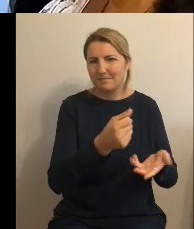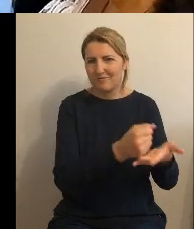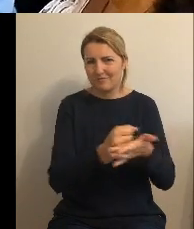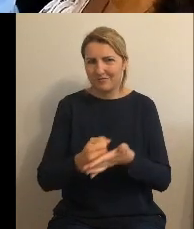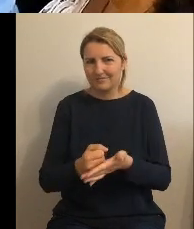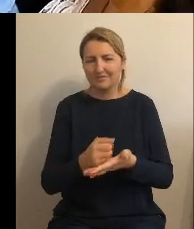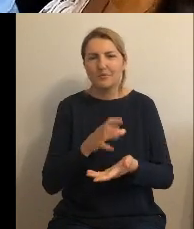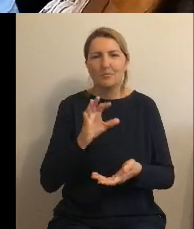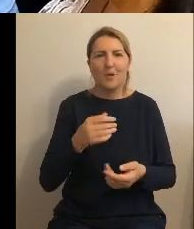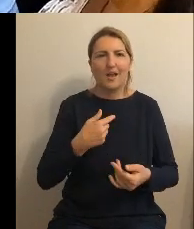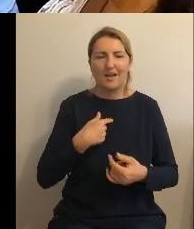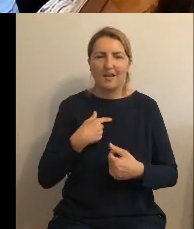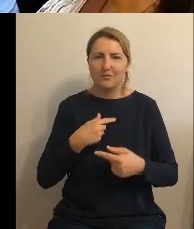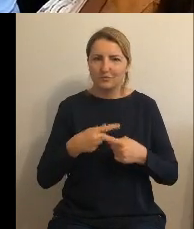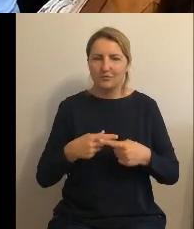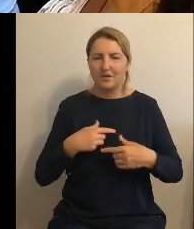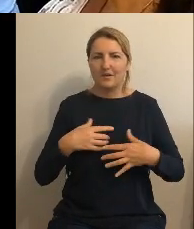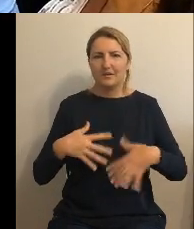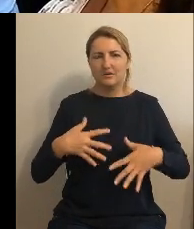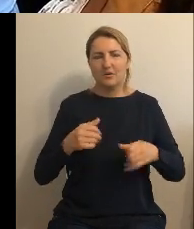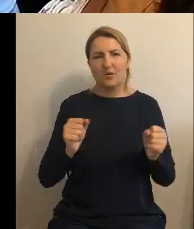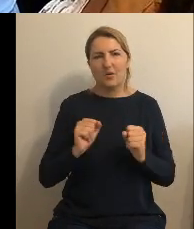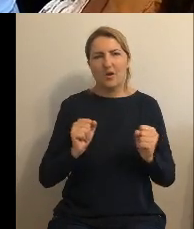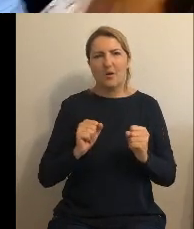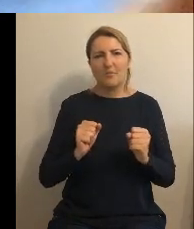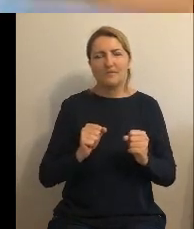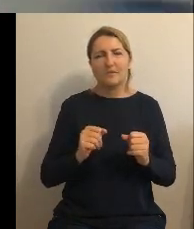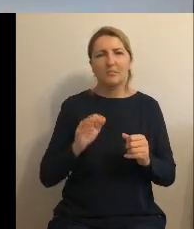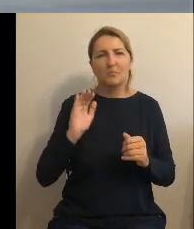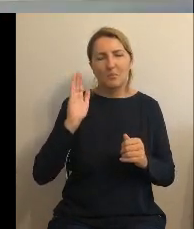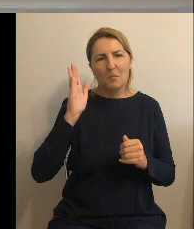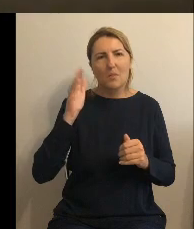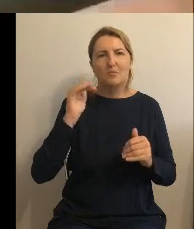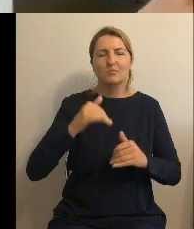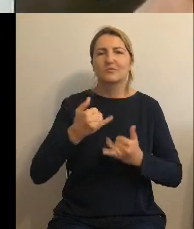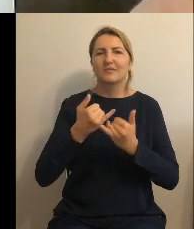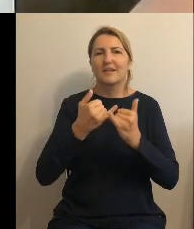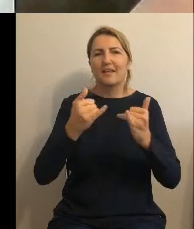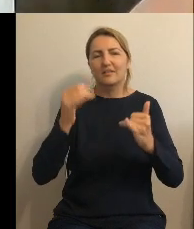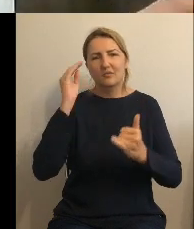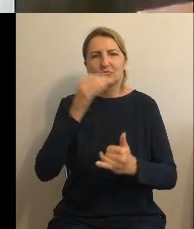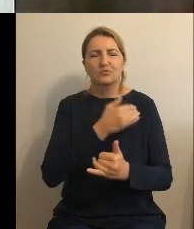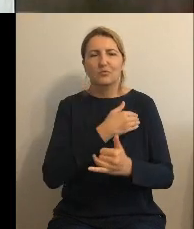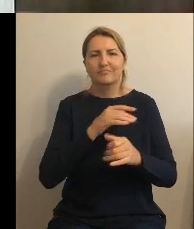może znowu się rozdać po zębach, czyli po innych szkołach. Bardzo proszę Pani Halynko.